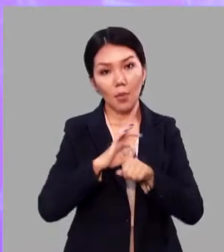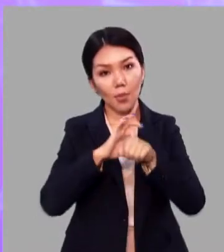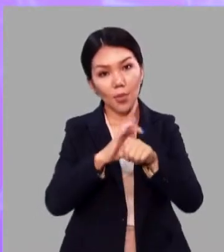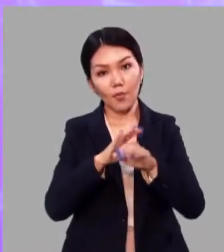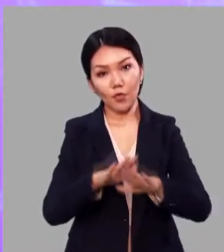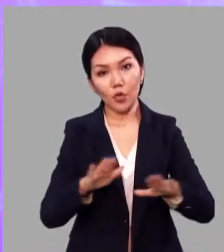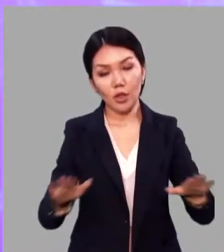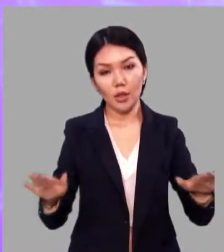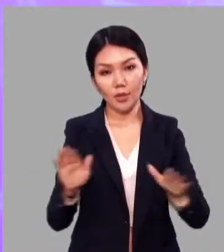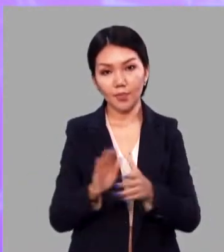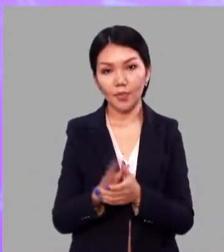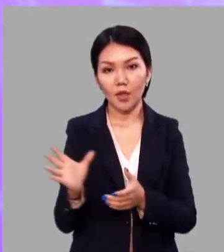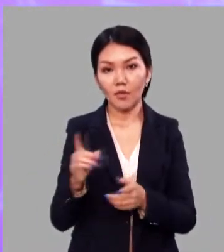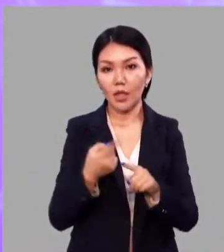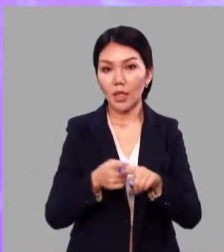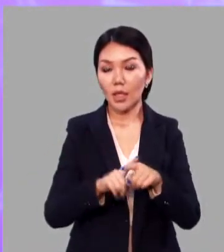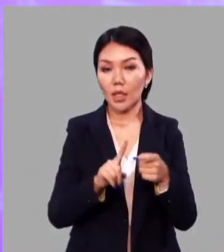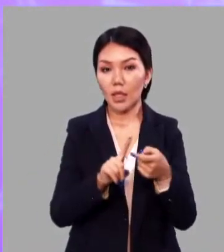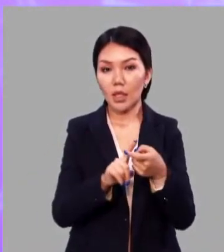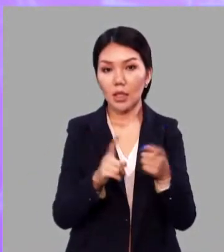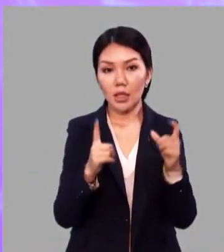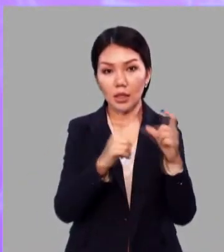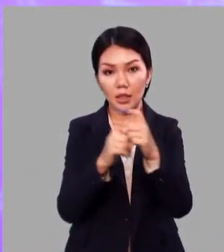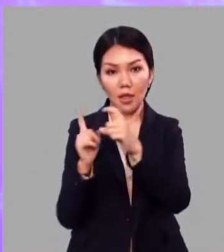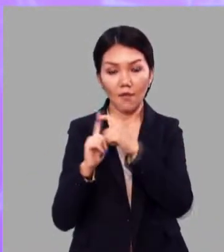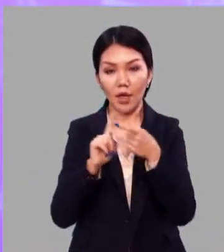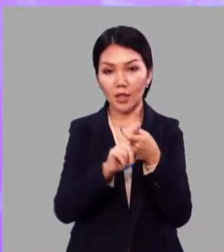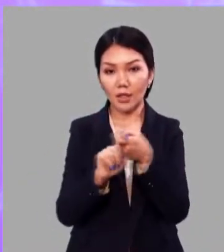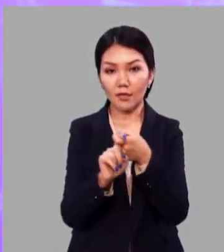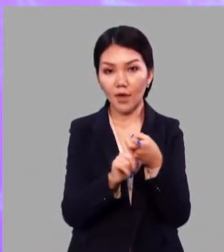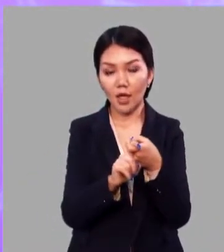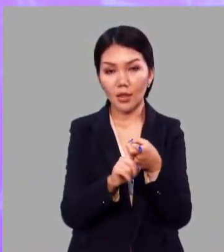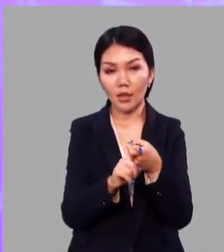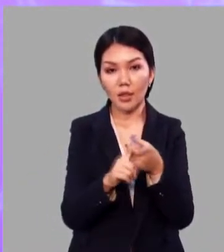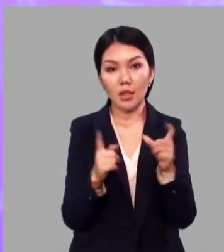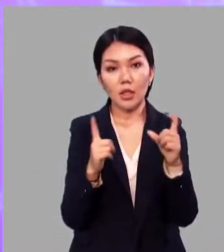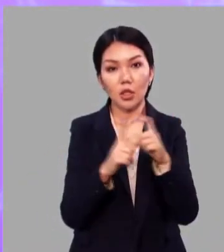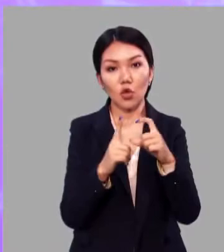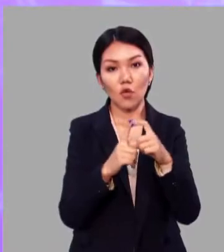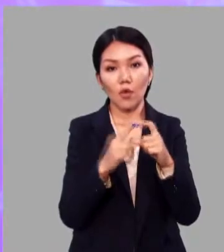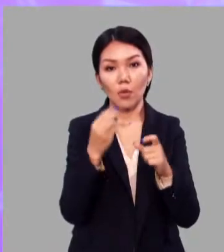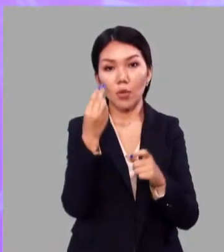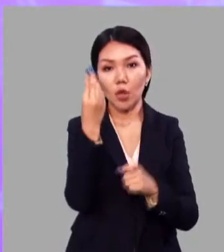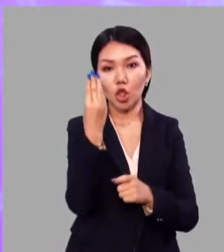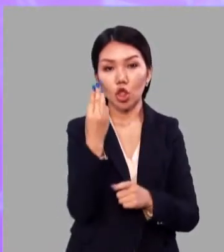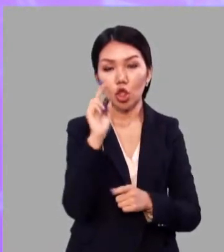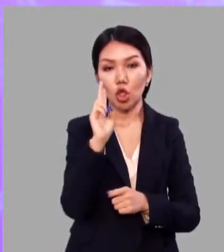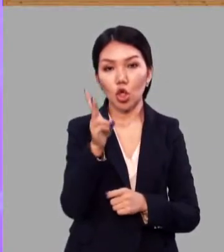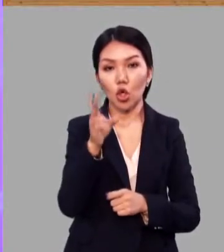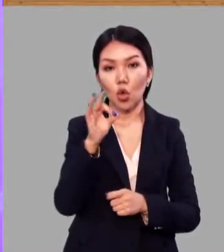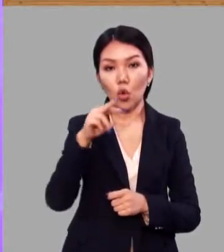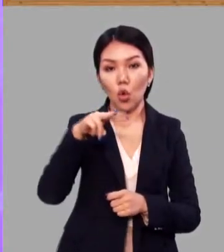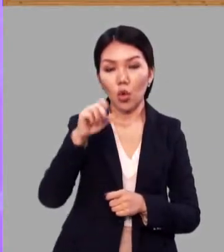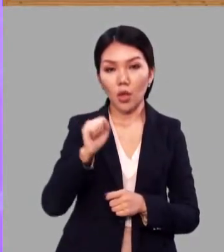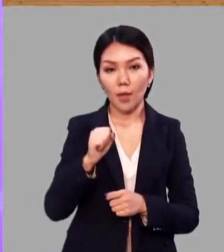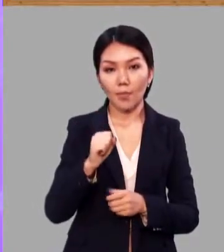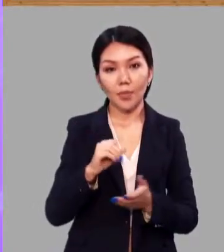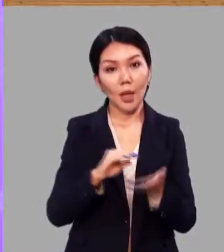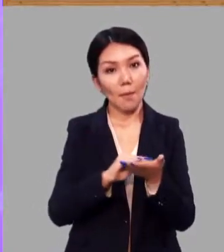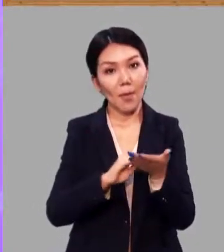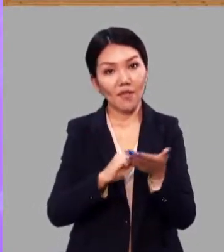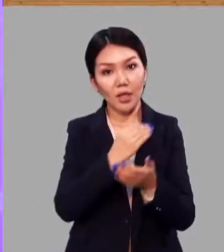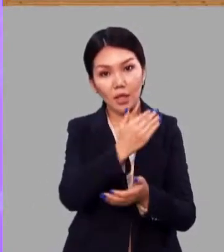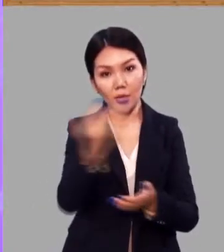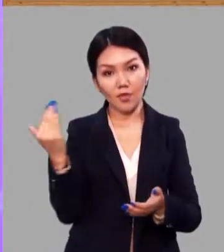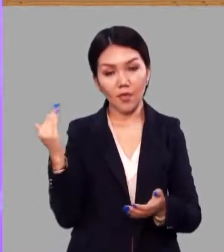Все они связаны со словом «школа». Давайте с вами